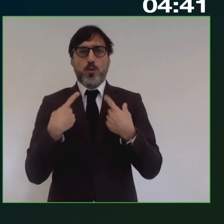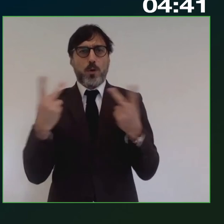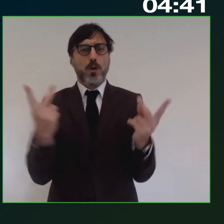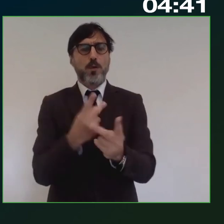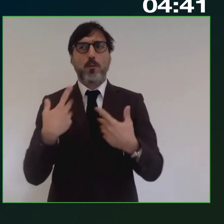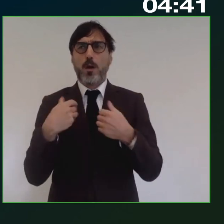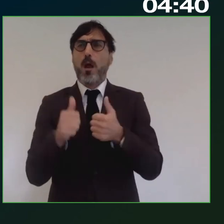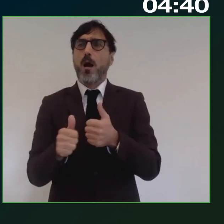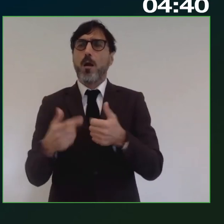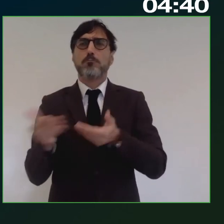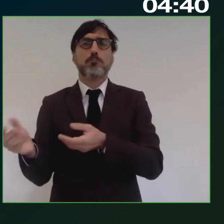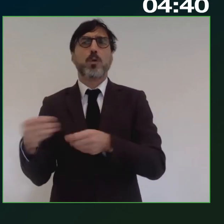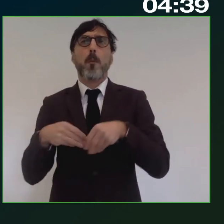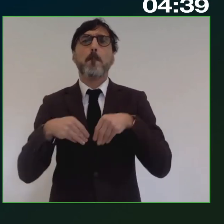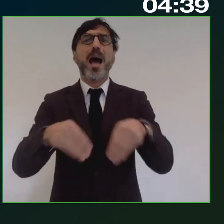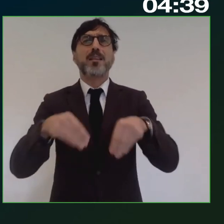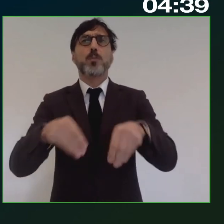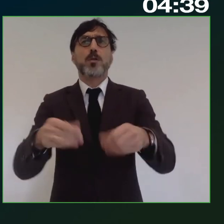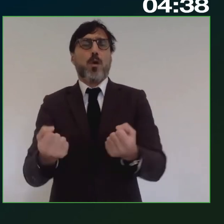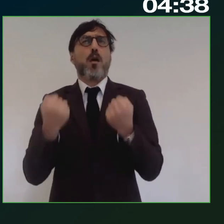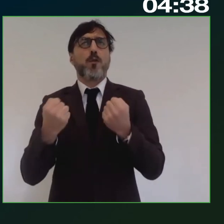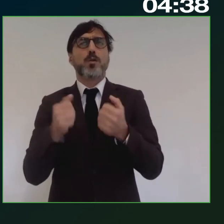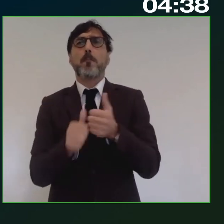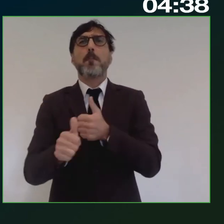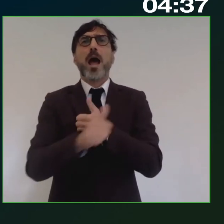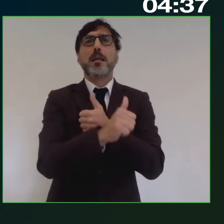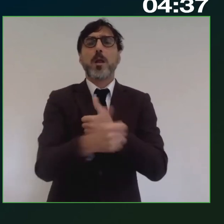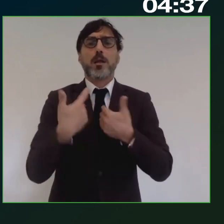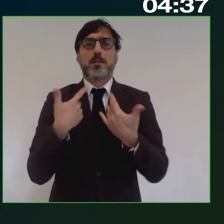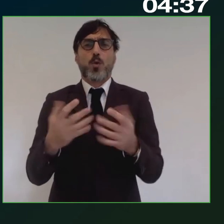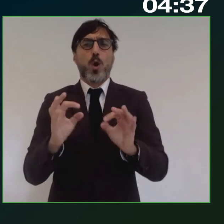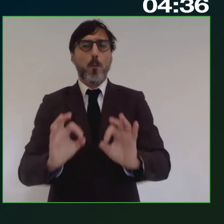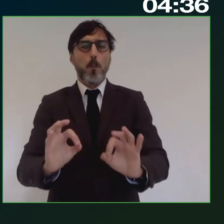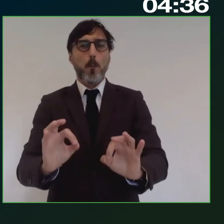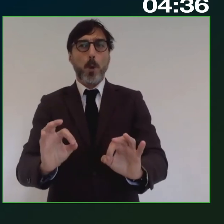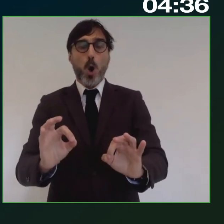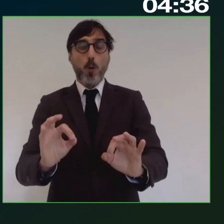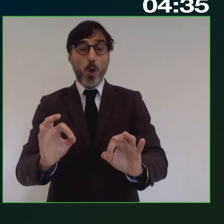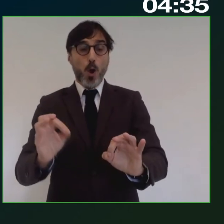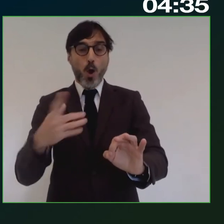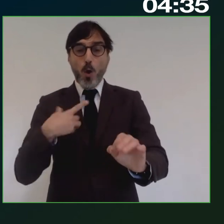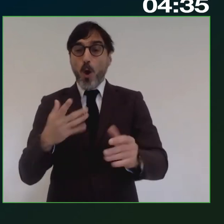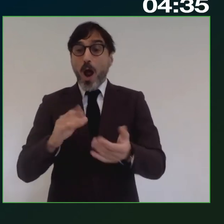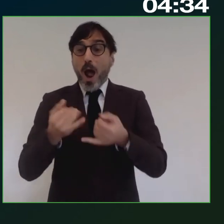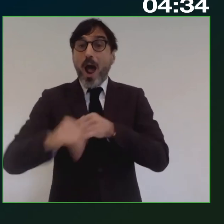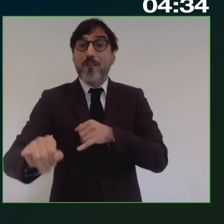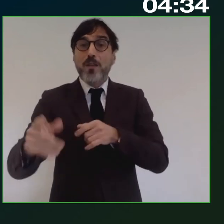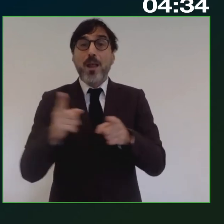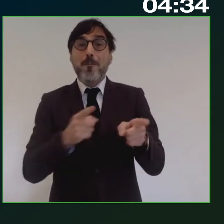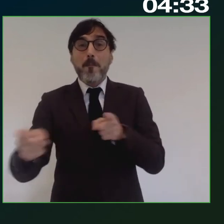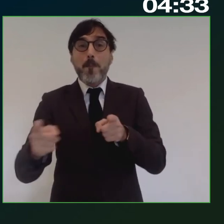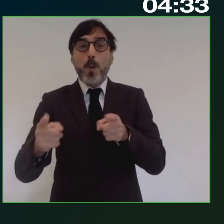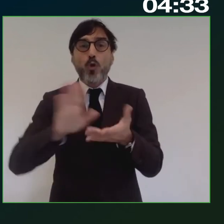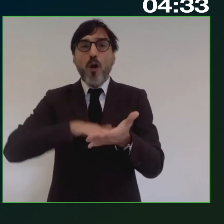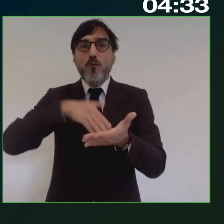forte partecipazione del tenariato economico e sociale, manca poi nella fase discente c'è una fase di valuzione, neanche